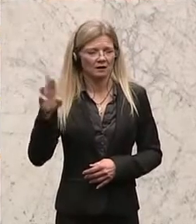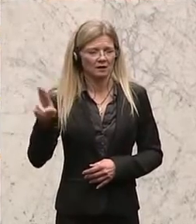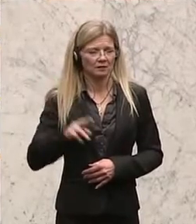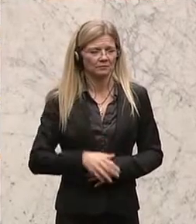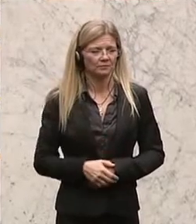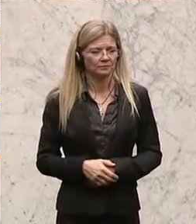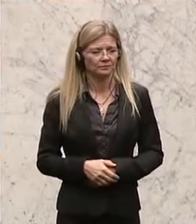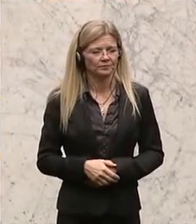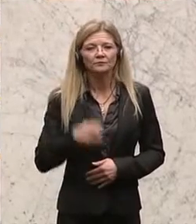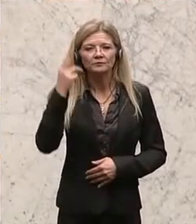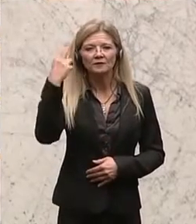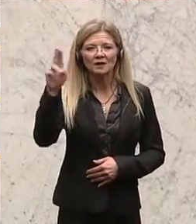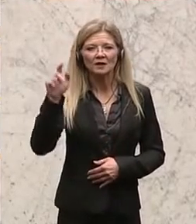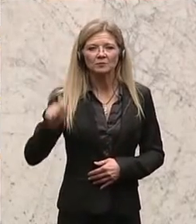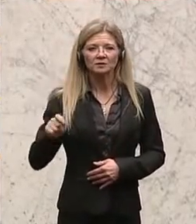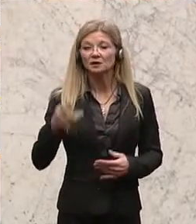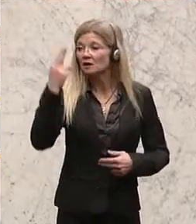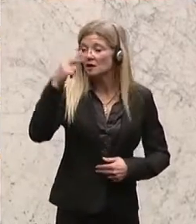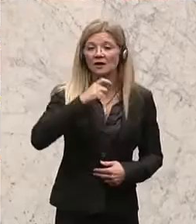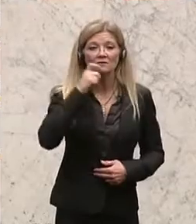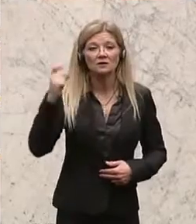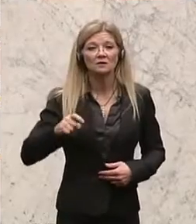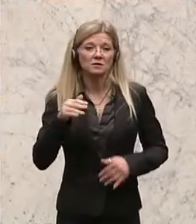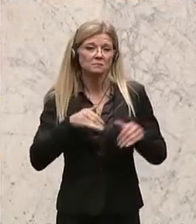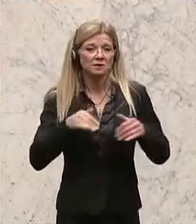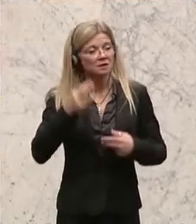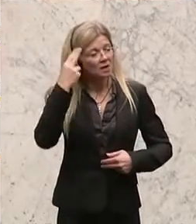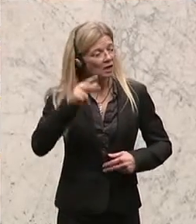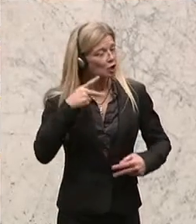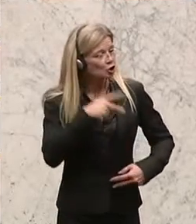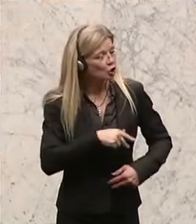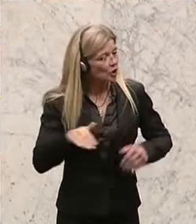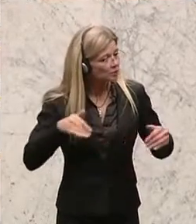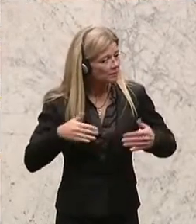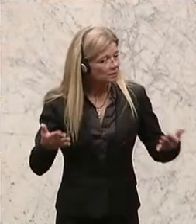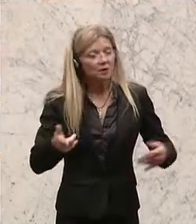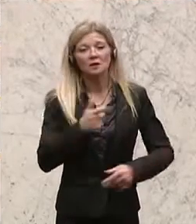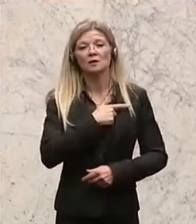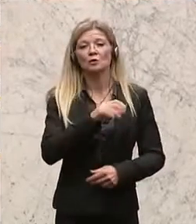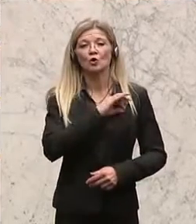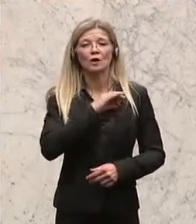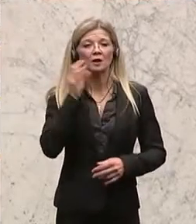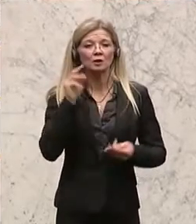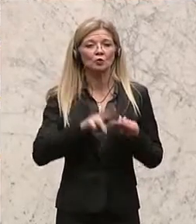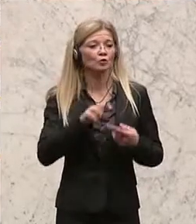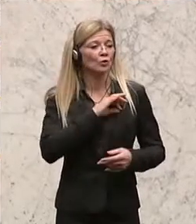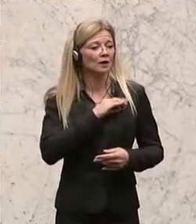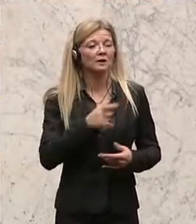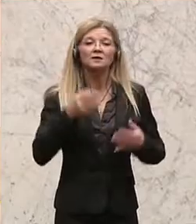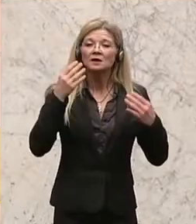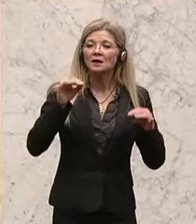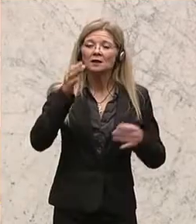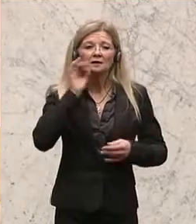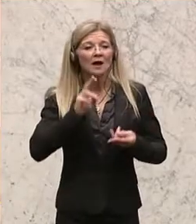Herr Präsident, Herr Finanzminister, Herr Sozialminister, meine lieben Kolleginnen und Kollegen, meine sehr verehrten Damen und Herren,